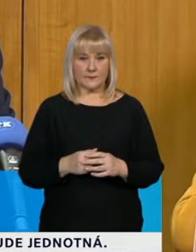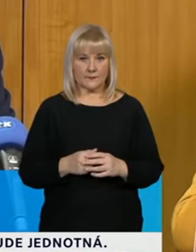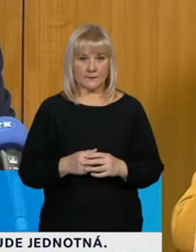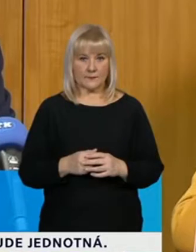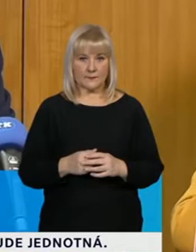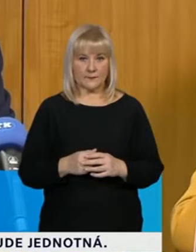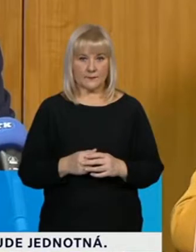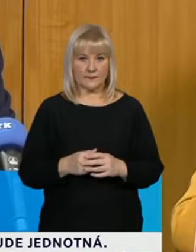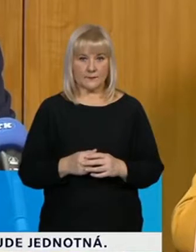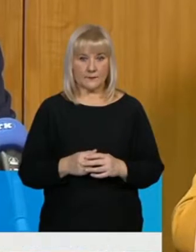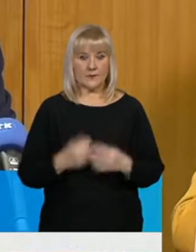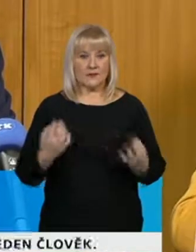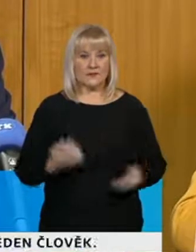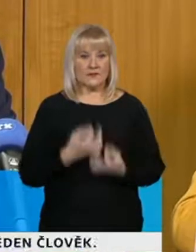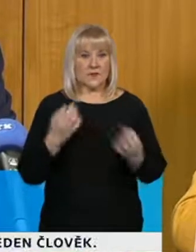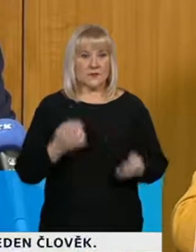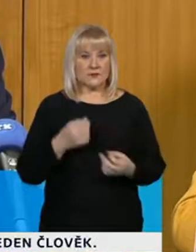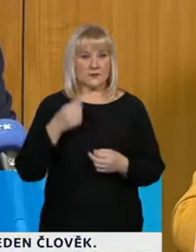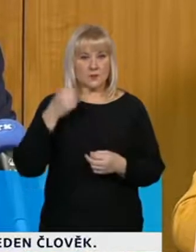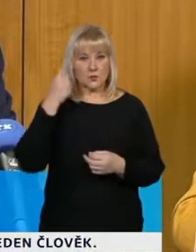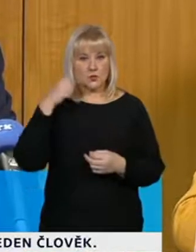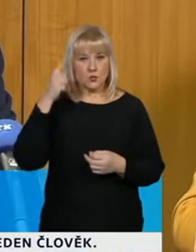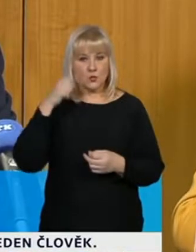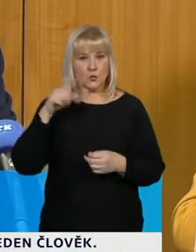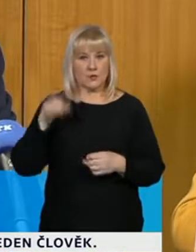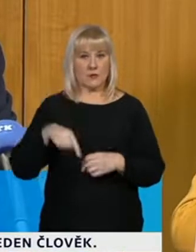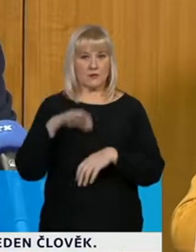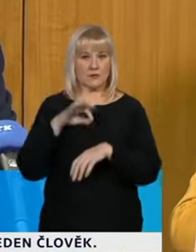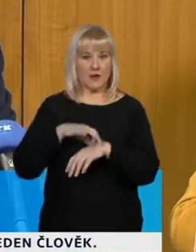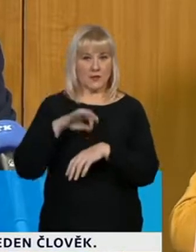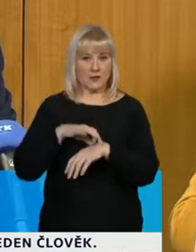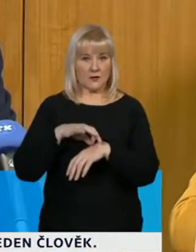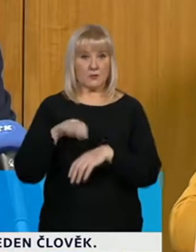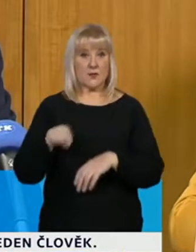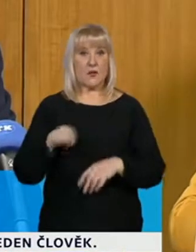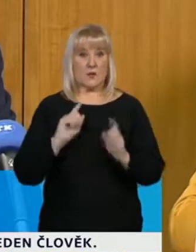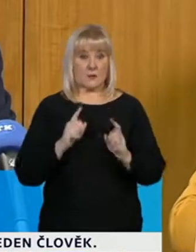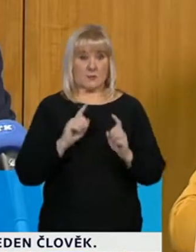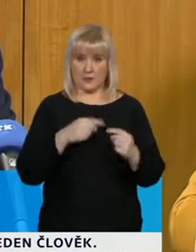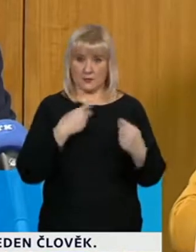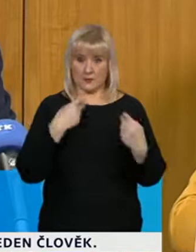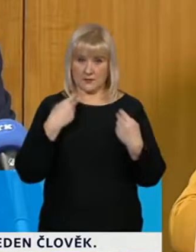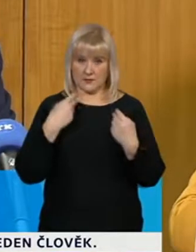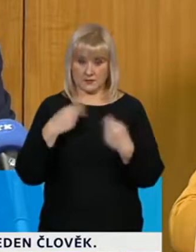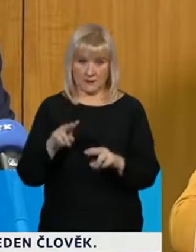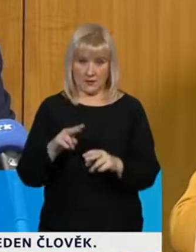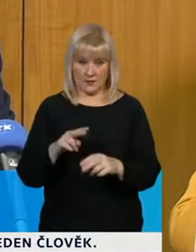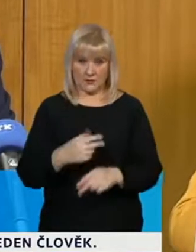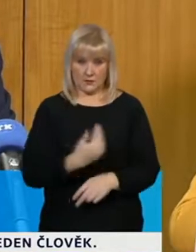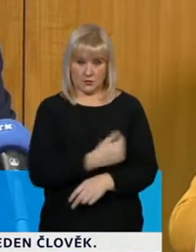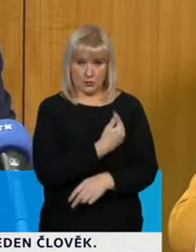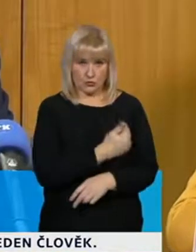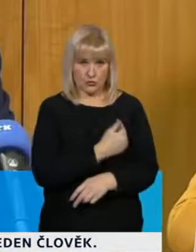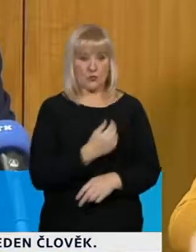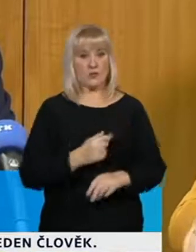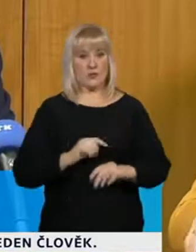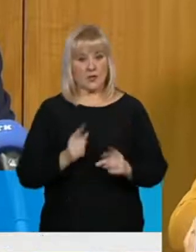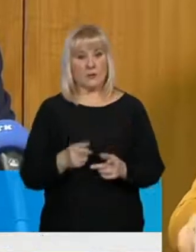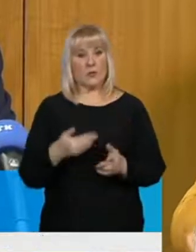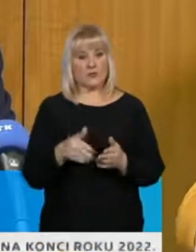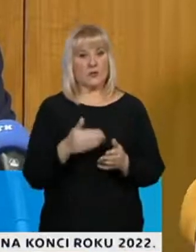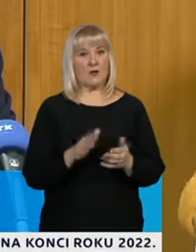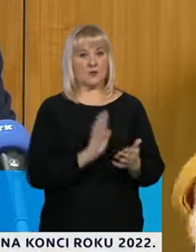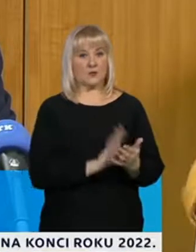vznat na ty mediky. Měly by se podle vás vrátky zpátky do kouště? Je to třeba v nemocnicích? Jak to případně